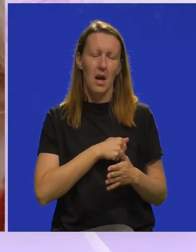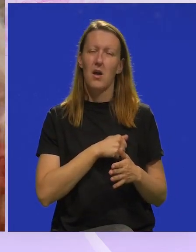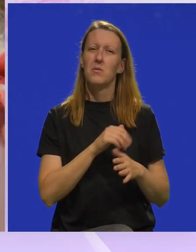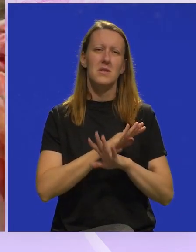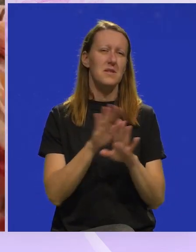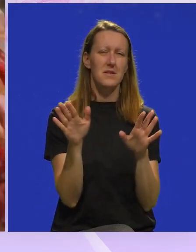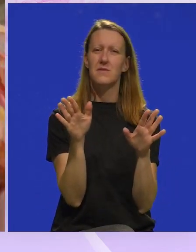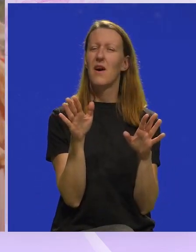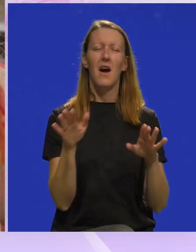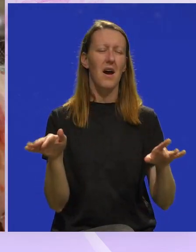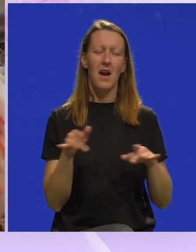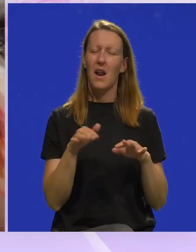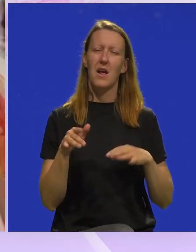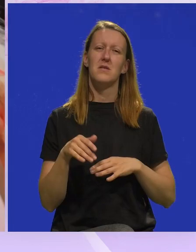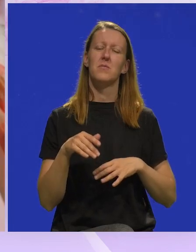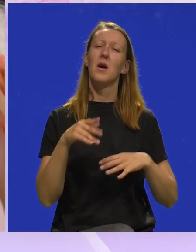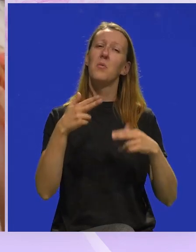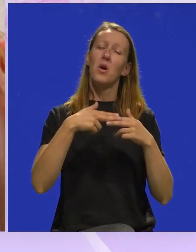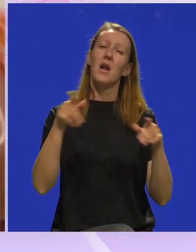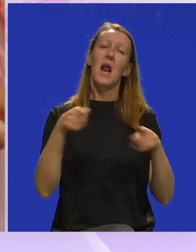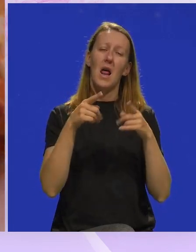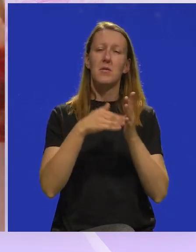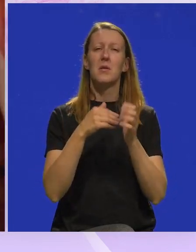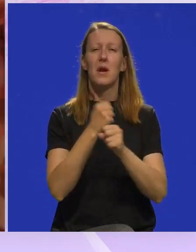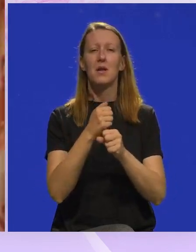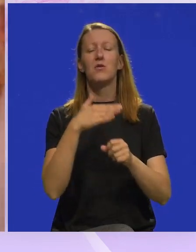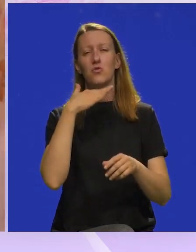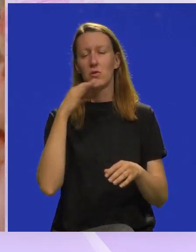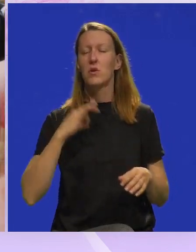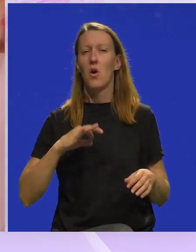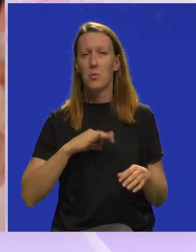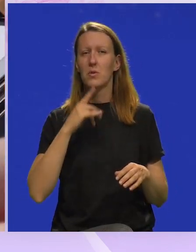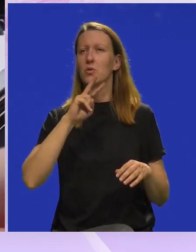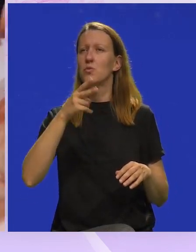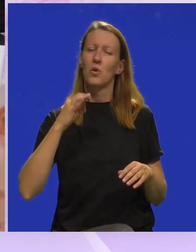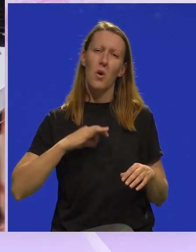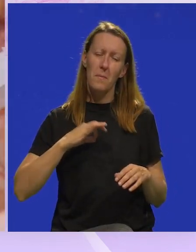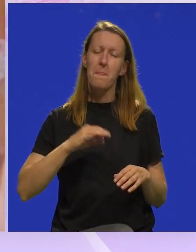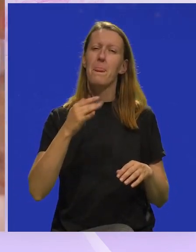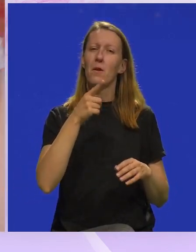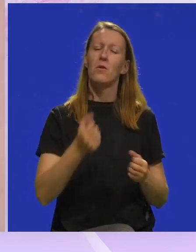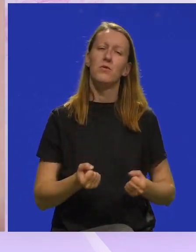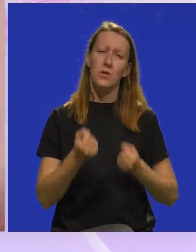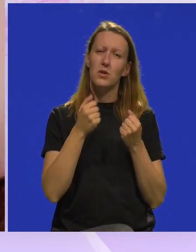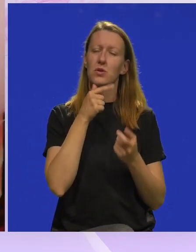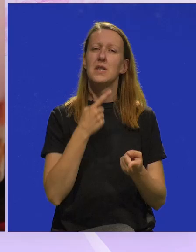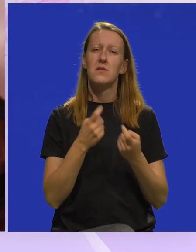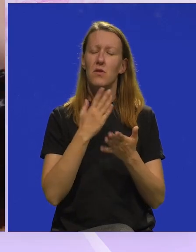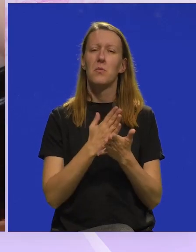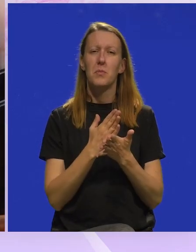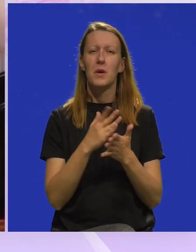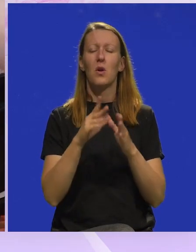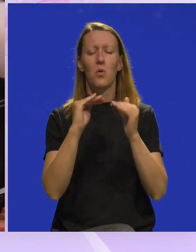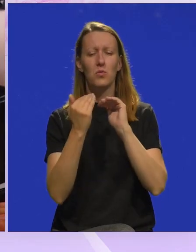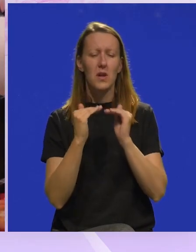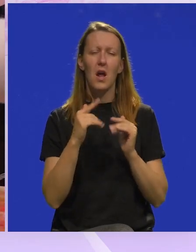u svaki aspekt. Pored glazbe treba obavljati svoje školske obaveze i druge obaveze. Koliko je to teško i izazovno bilo